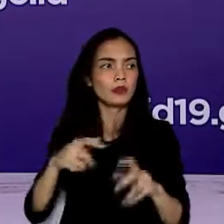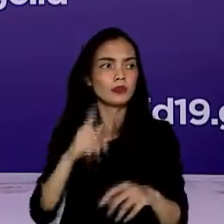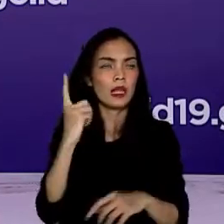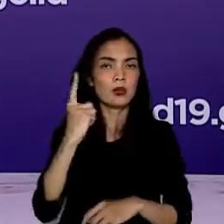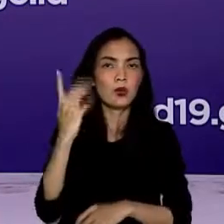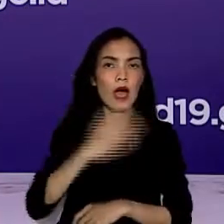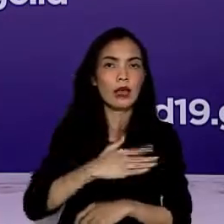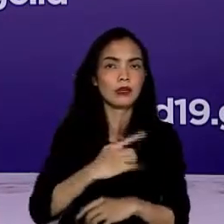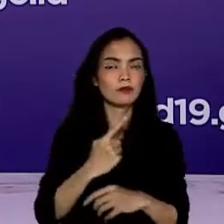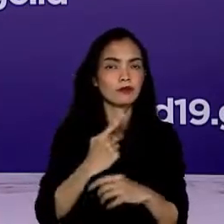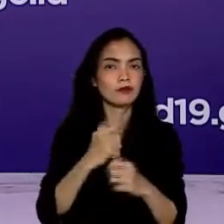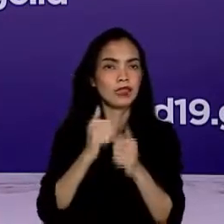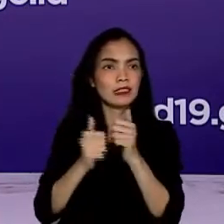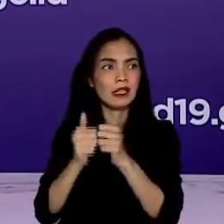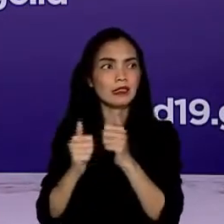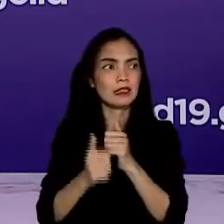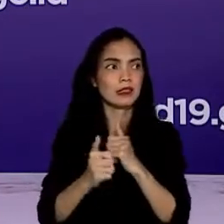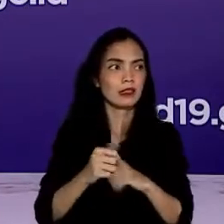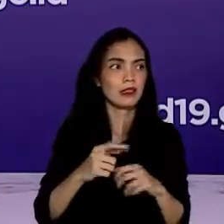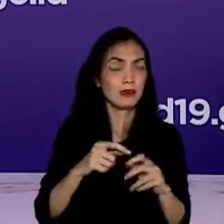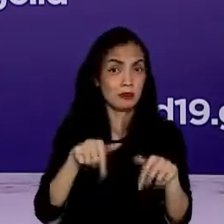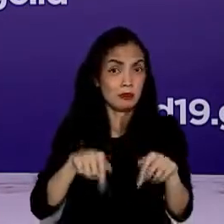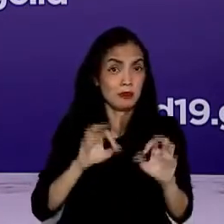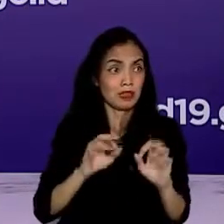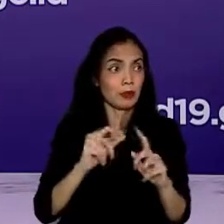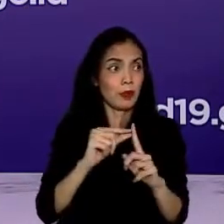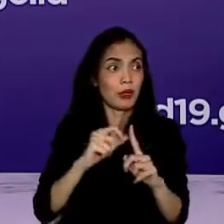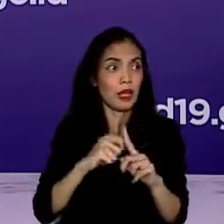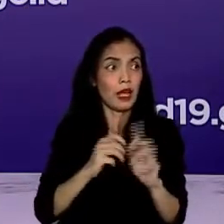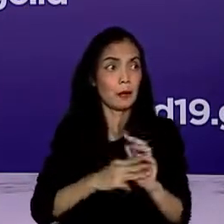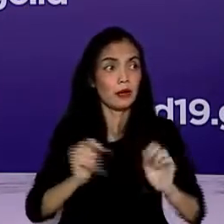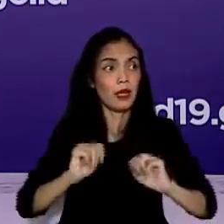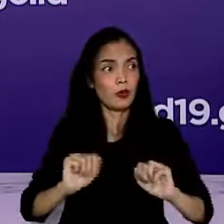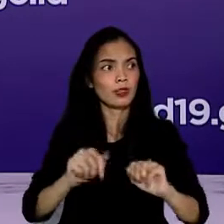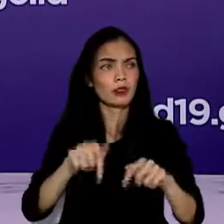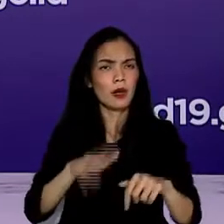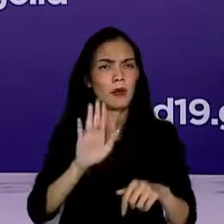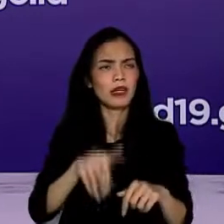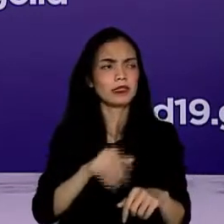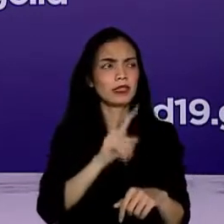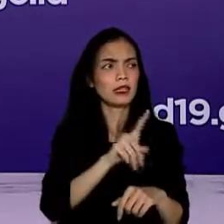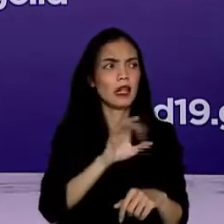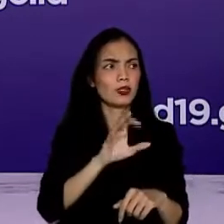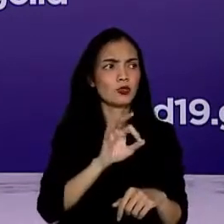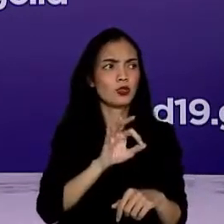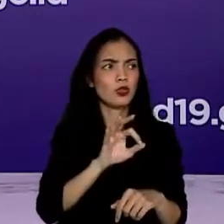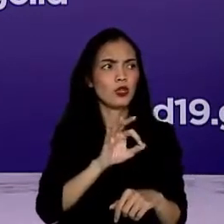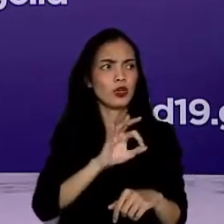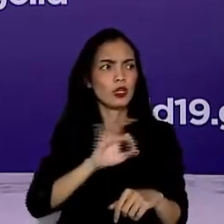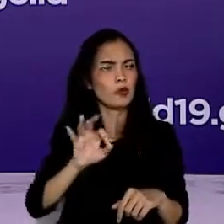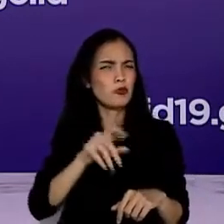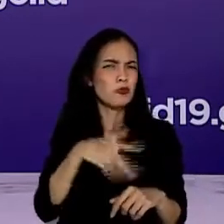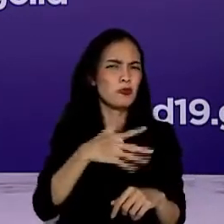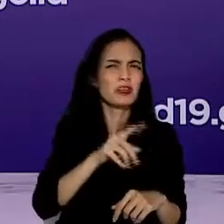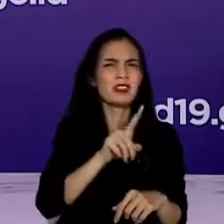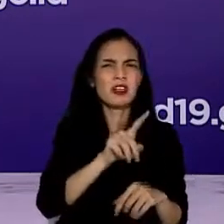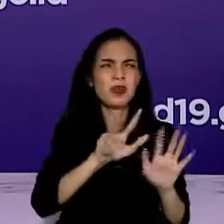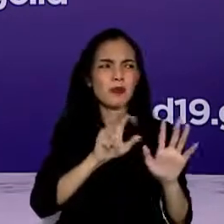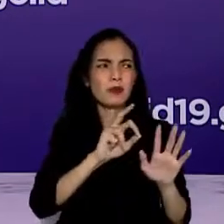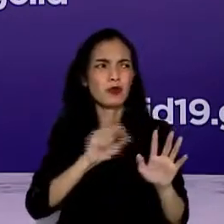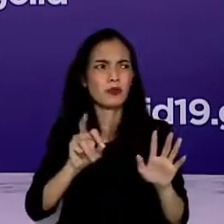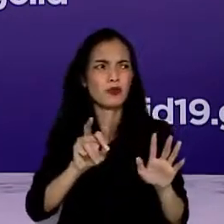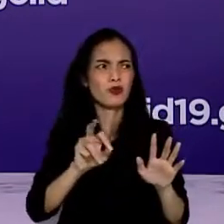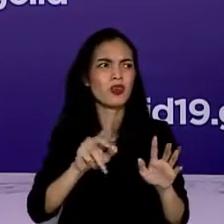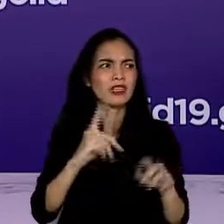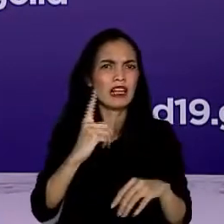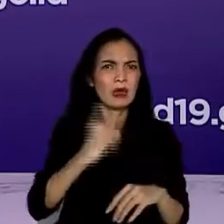sehari selama PPKM darurat, sejauh ini terrealisasi masih 100-180 ribu orang diperiksa dalam sehari. Beberapa